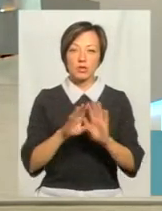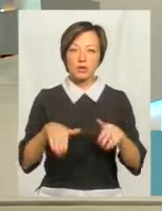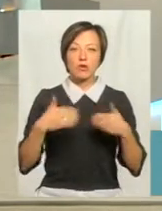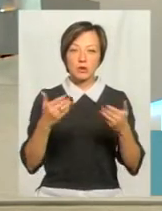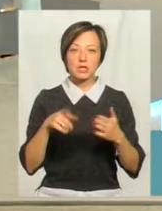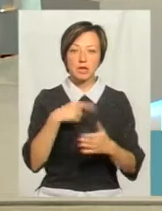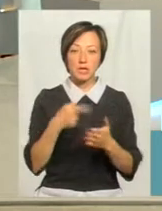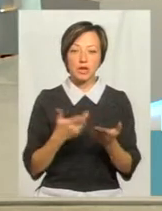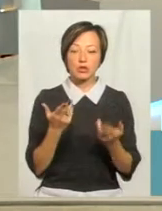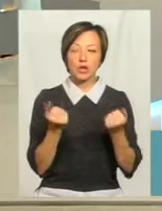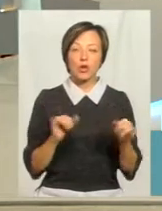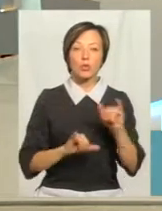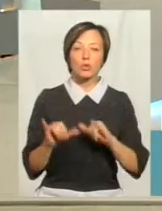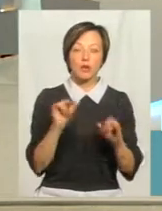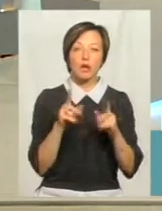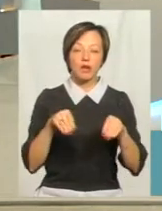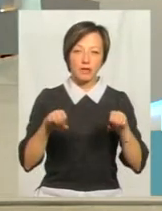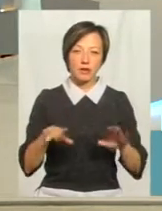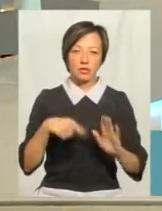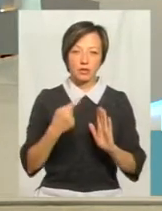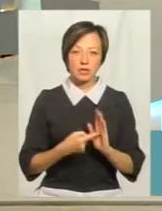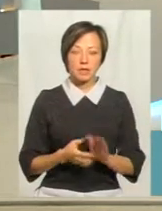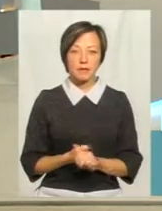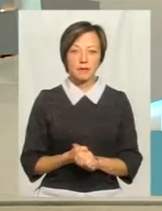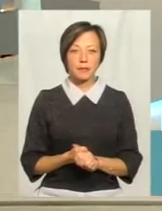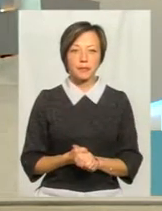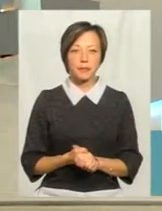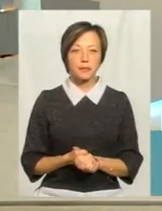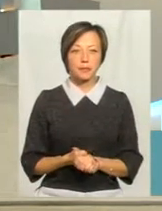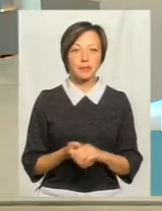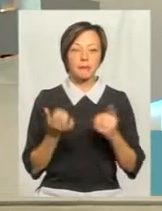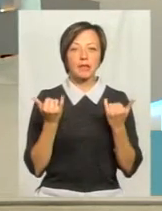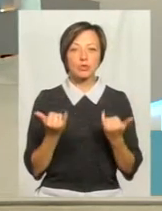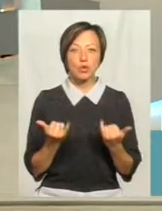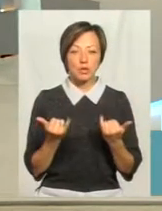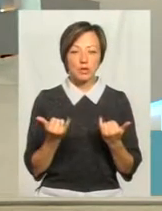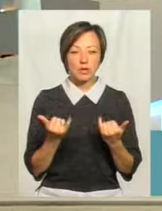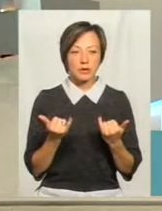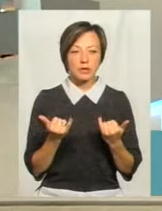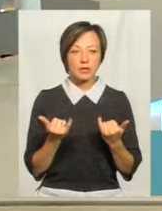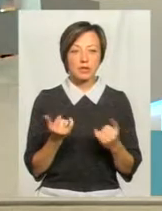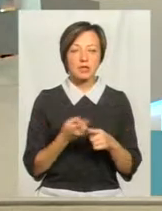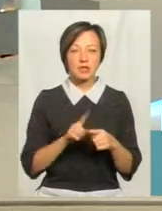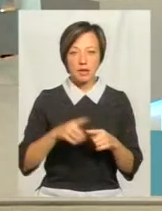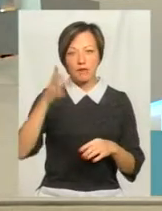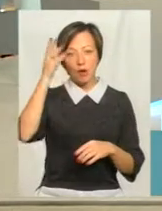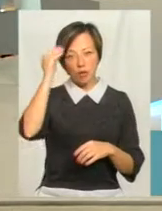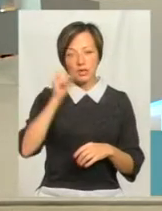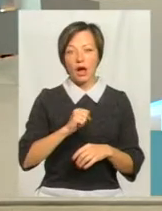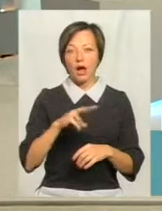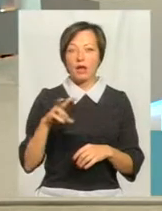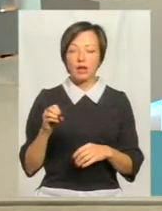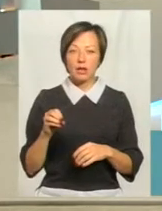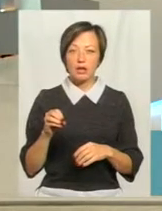пропозиції, якщо так, то куди і як це вирішується? Ну, ви розумієте, сьогодні це враховується, але,